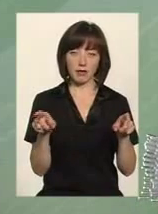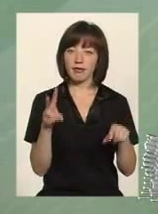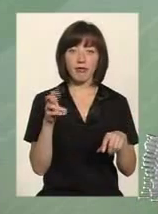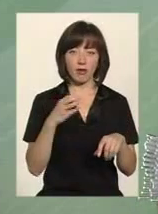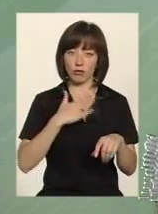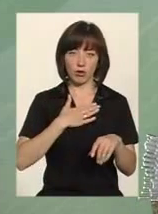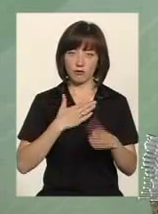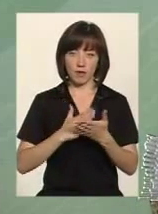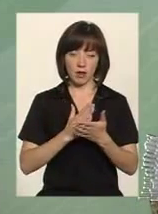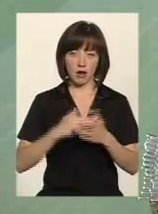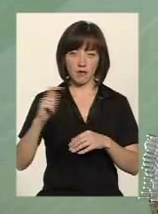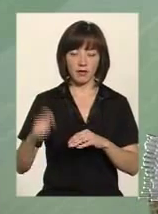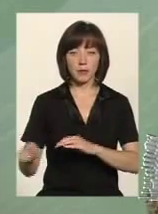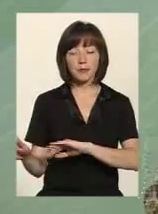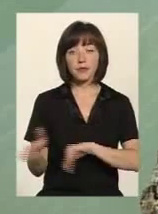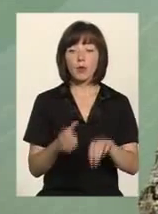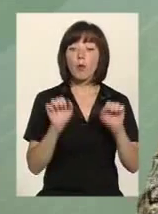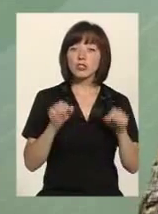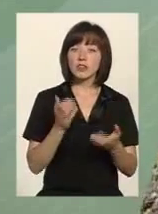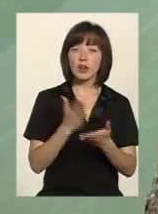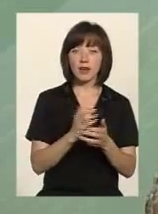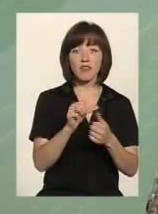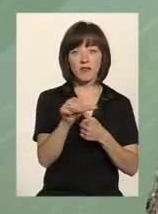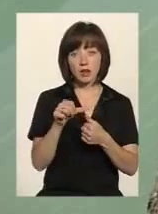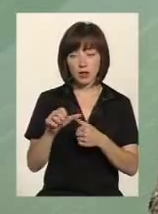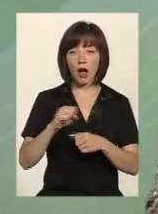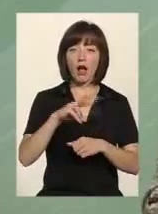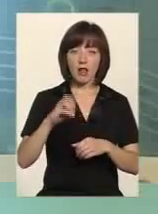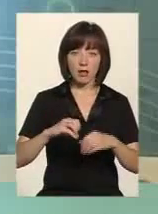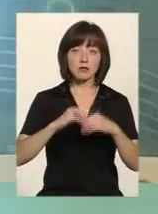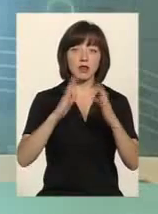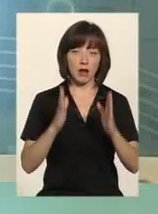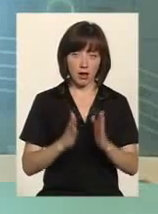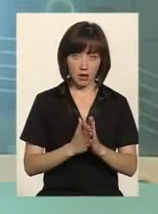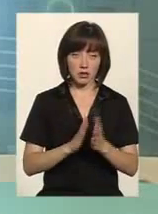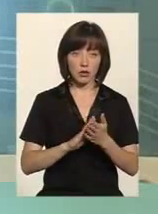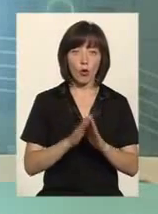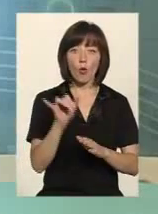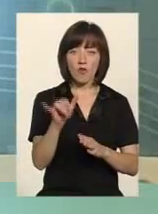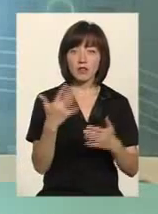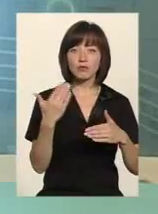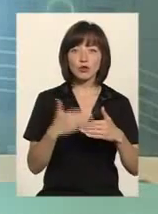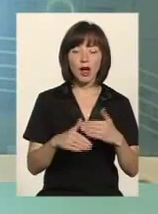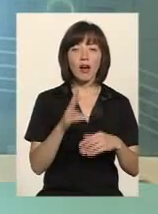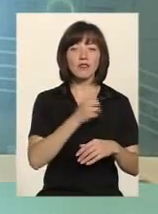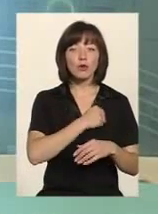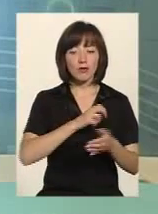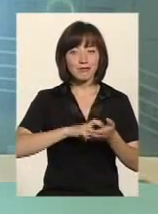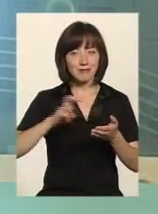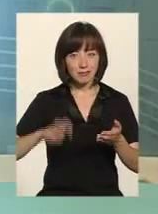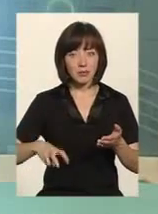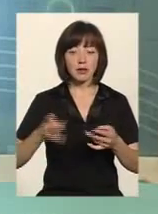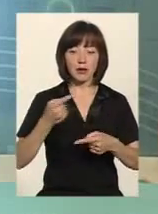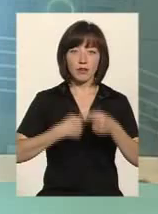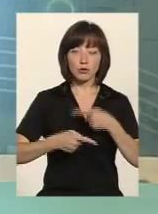є, можливо, якісь виключення, але загально… Переважно так. Тобто у вас демобілізовані ті, які вже відбули це, і їм потрібно